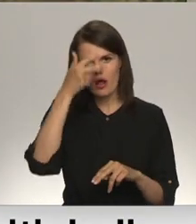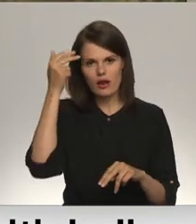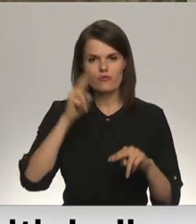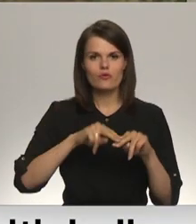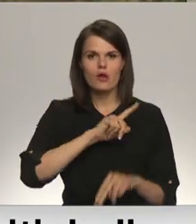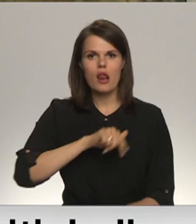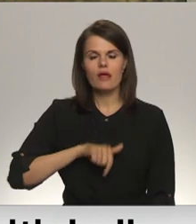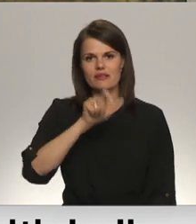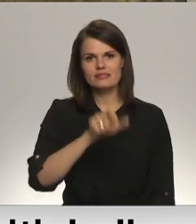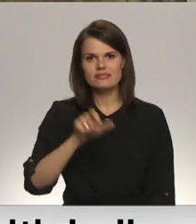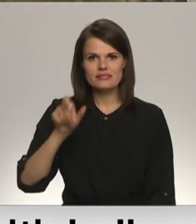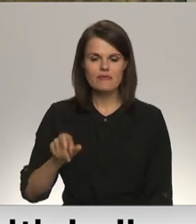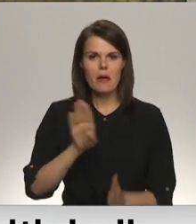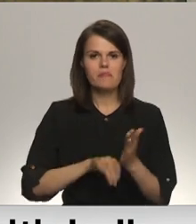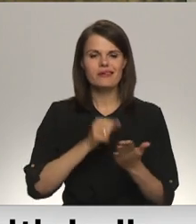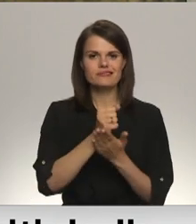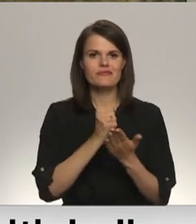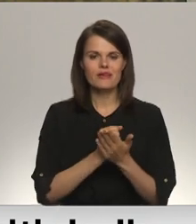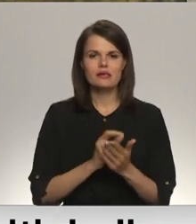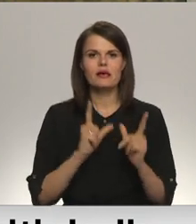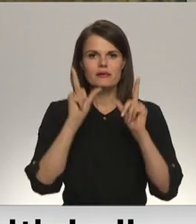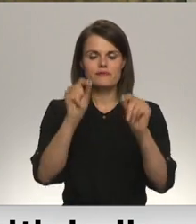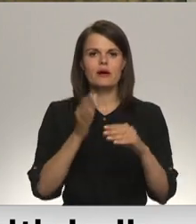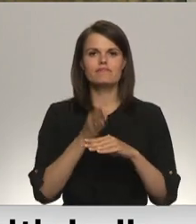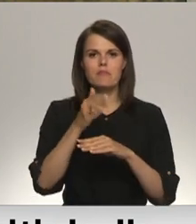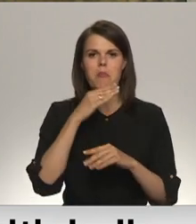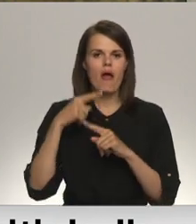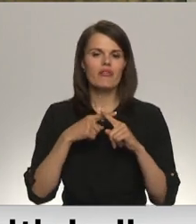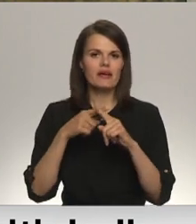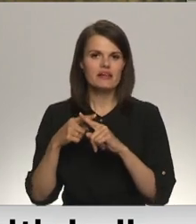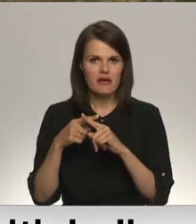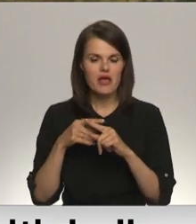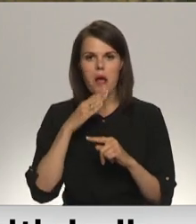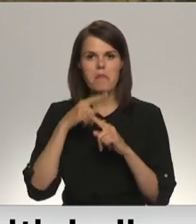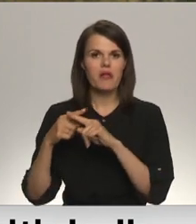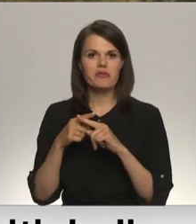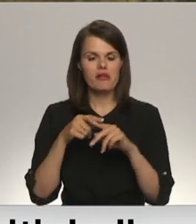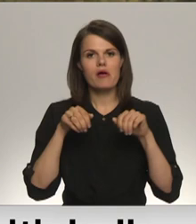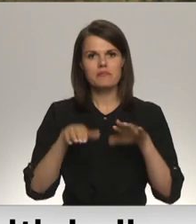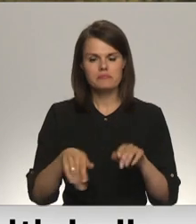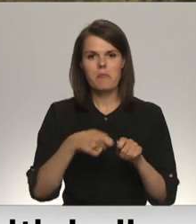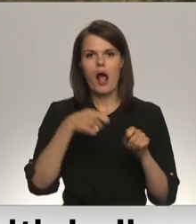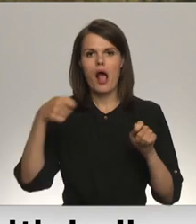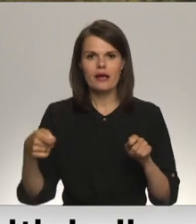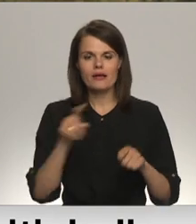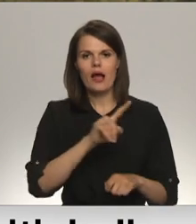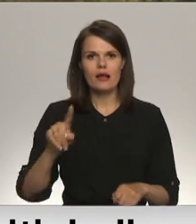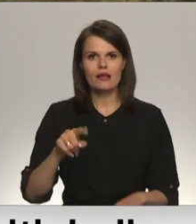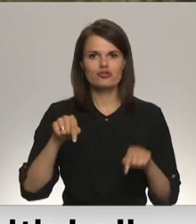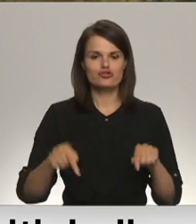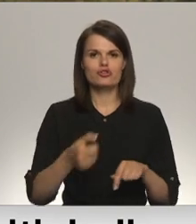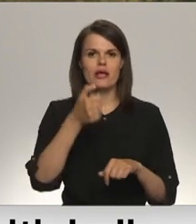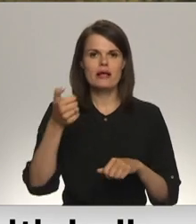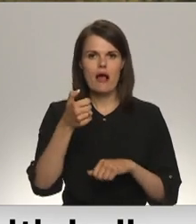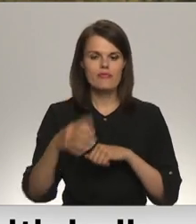Latvijas iedzīvotājiem bez vīzas apmeklēt Baltkrieviju. Baltkrievijas pusi nolēmosi pagrināt līdz gada beigām.